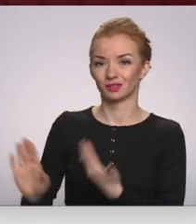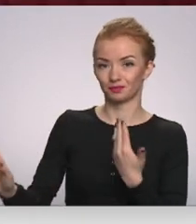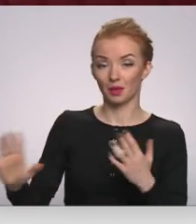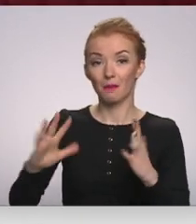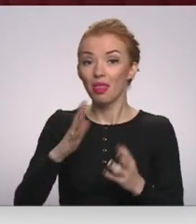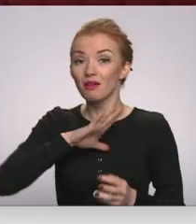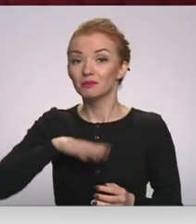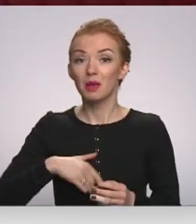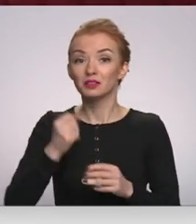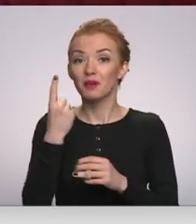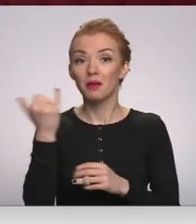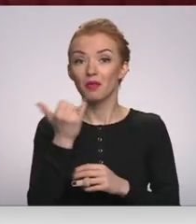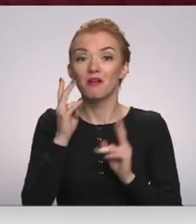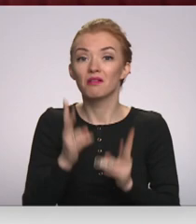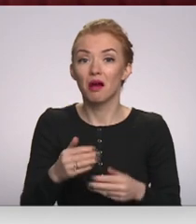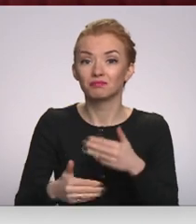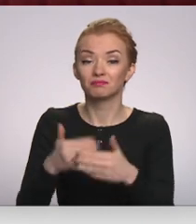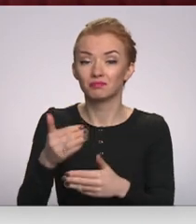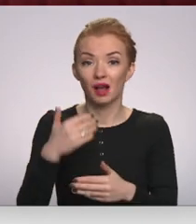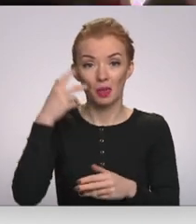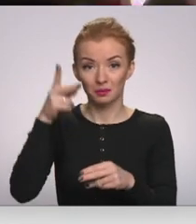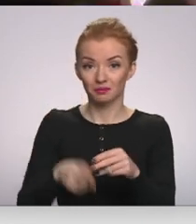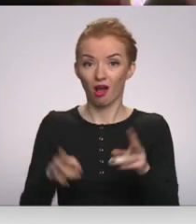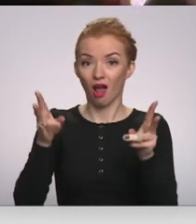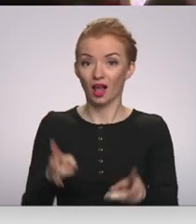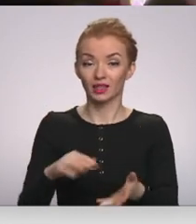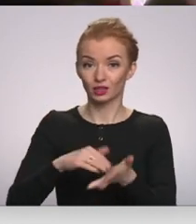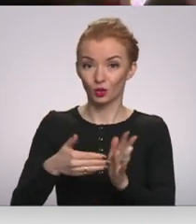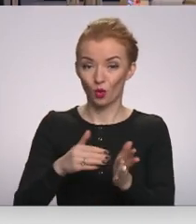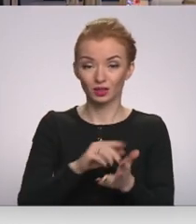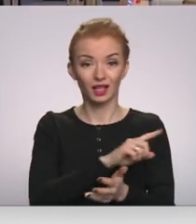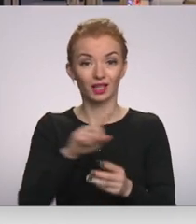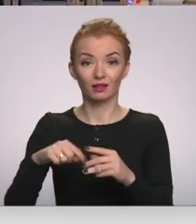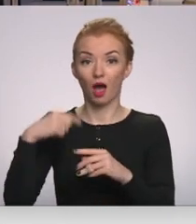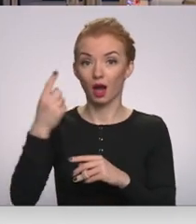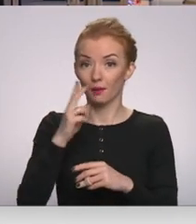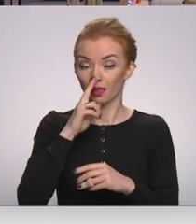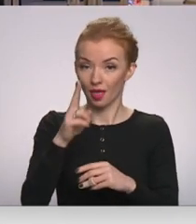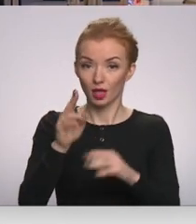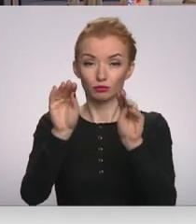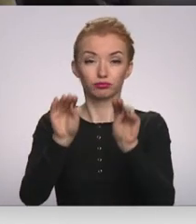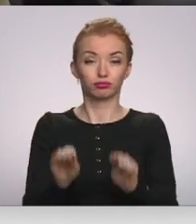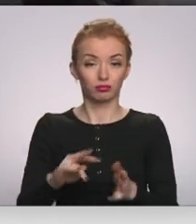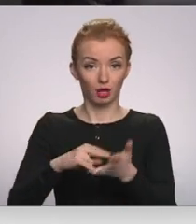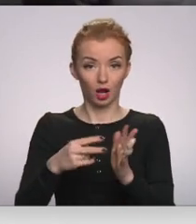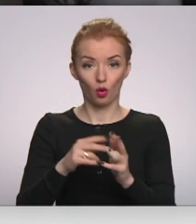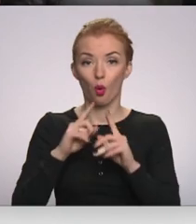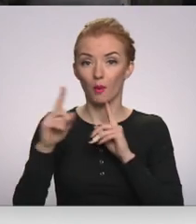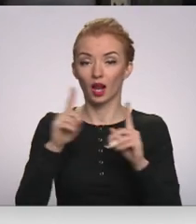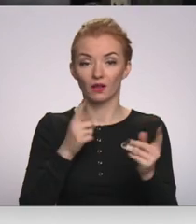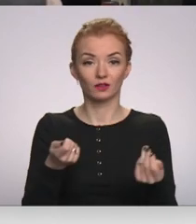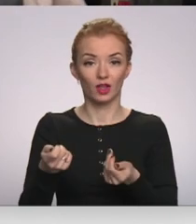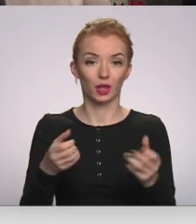dzīvosim pēc 11. janvāra, kad beigsies ārkārtējās situācijas termiņš, līdz nākamajai nedēļai scenārijus izstrādās operatīvās